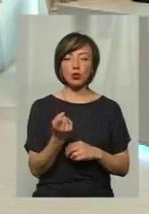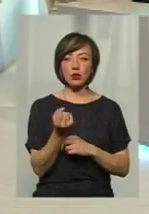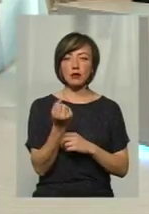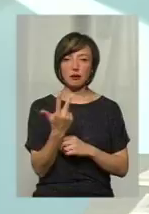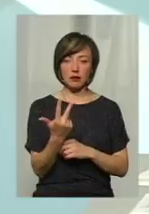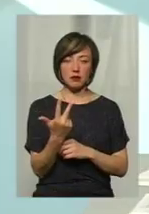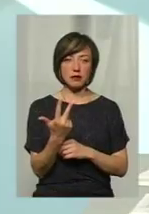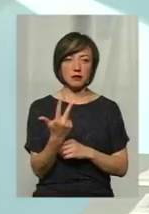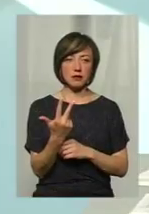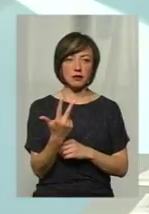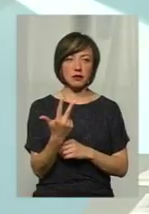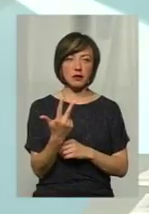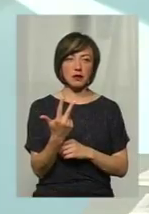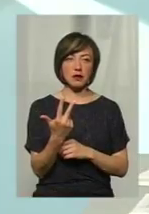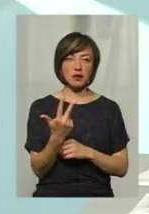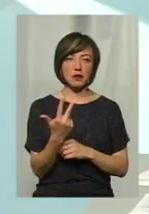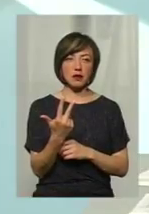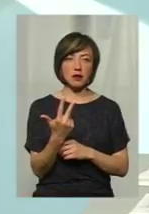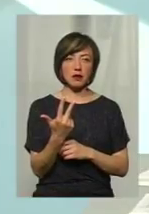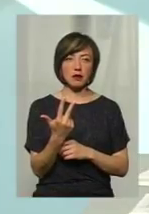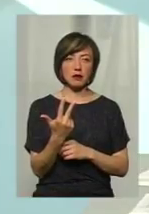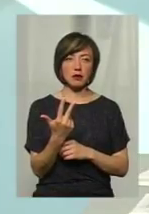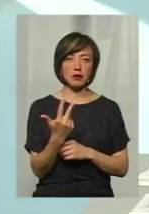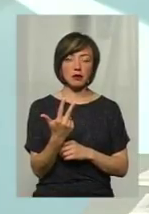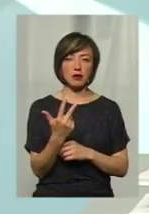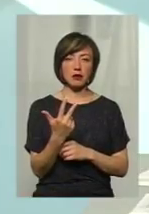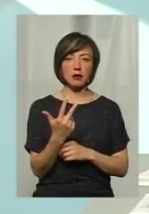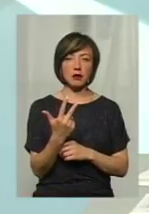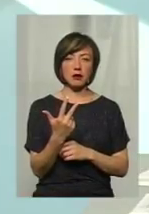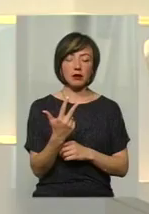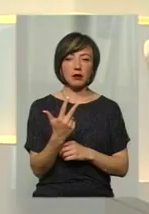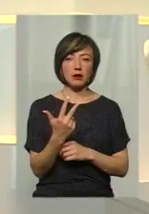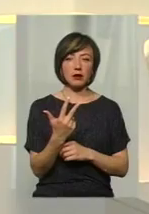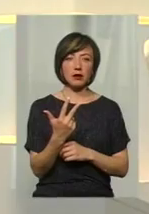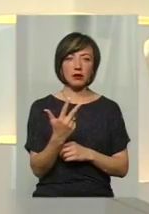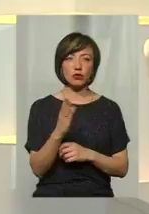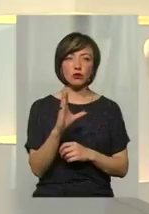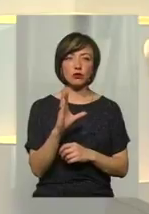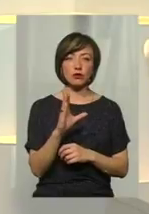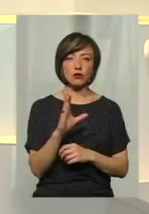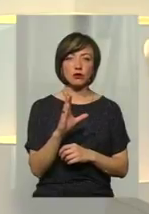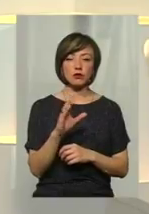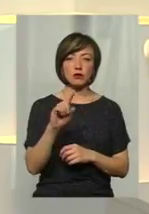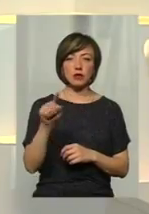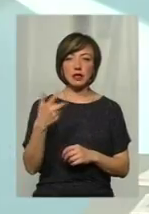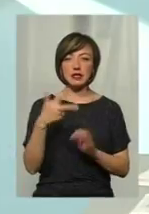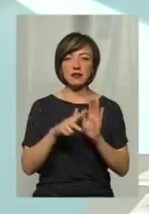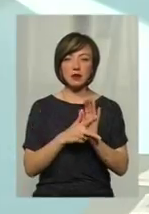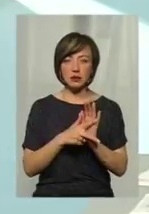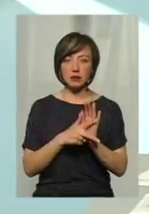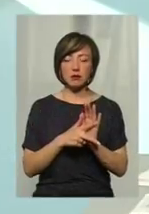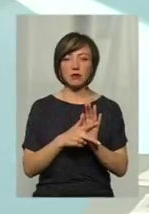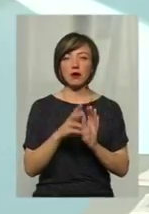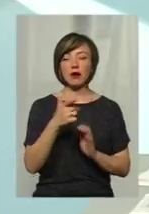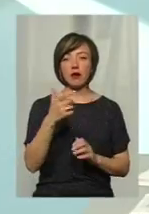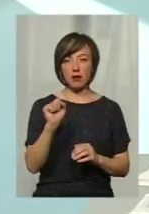,38 гектара. Це по області. Це по області. Треба сказати, що це